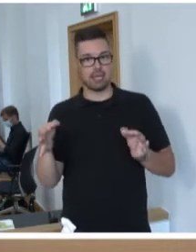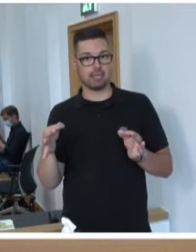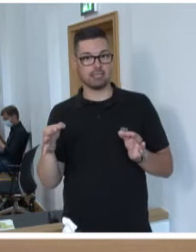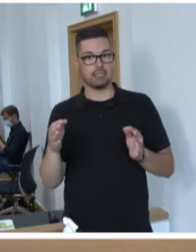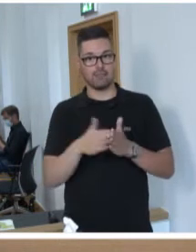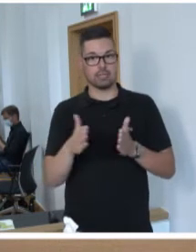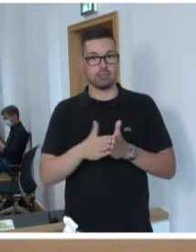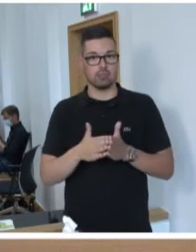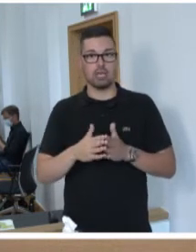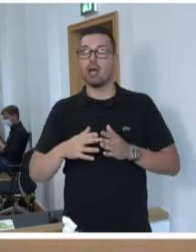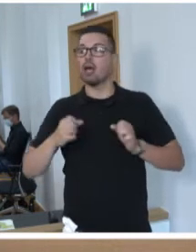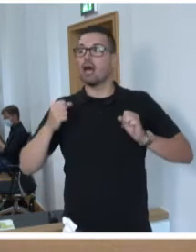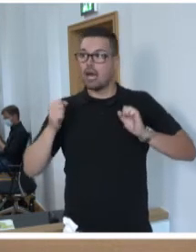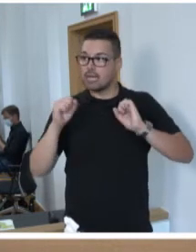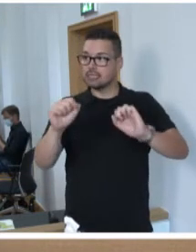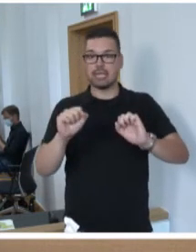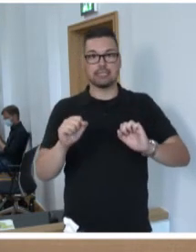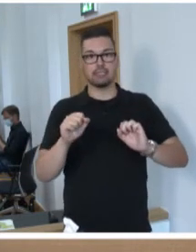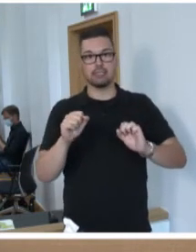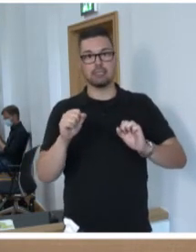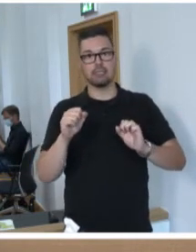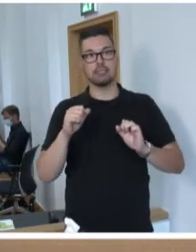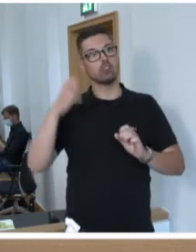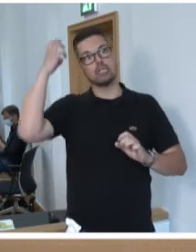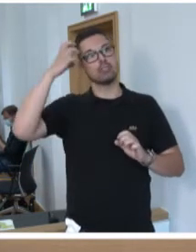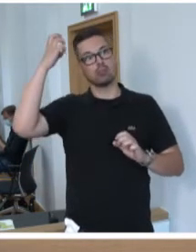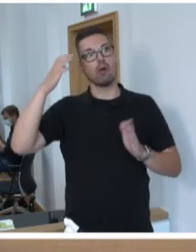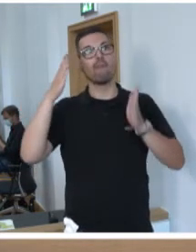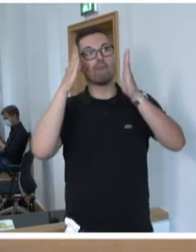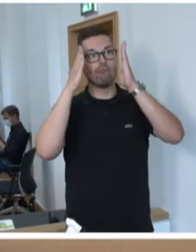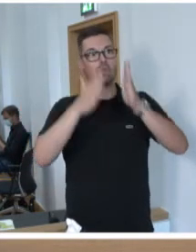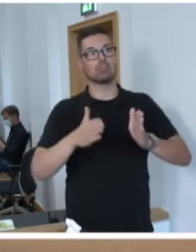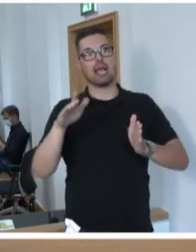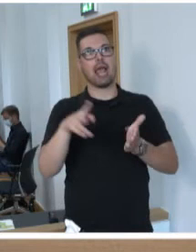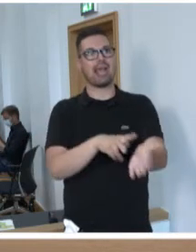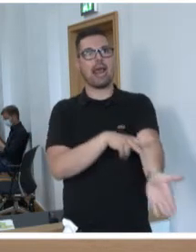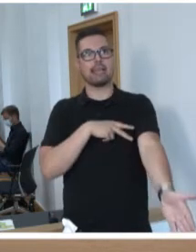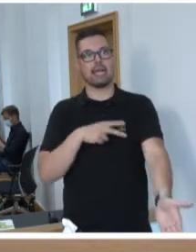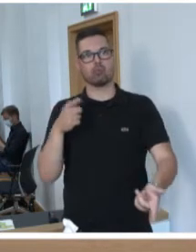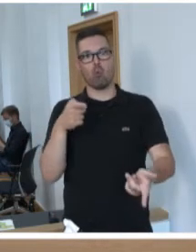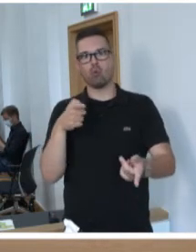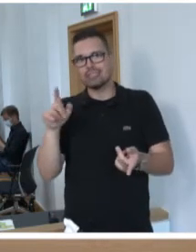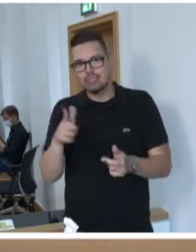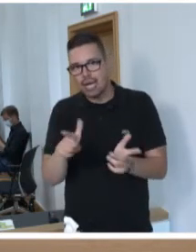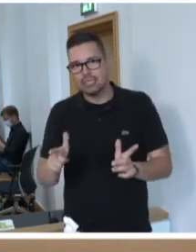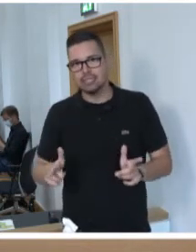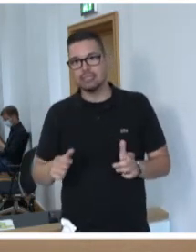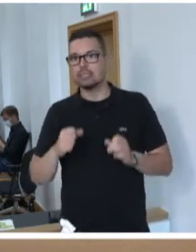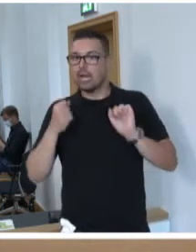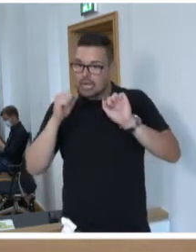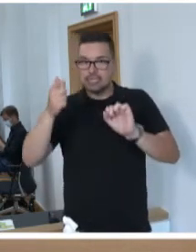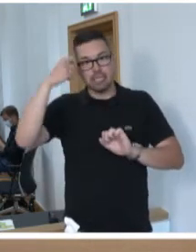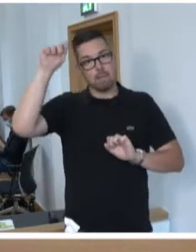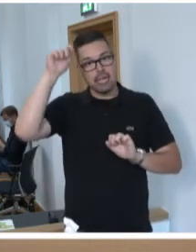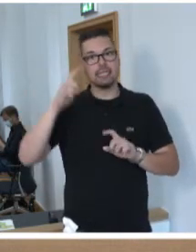setzen Sie sich dafür ein, dass es keine einseitige ideologische Fokussierung auf die Elektromobilität gibt. Setzen Sie sich in Berlin